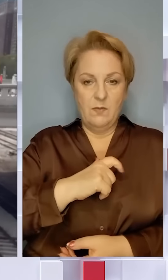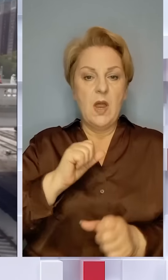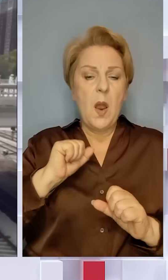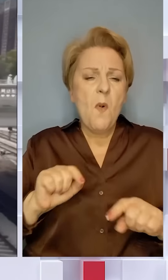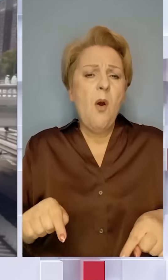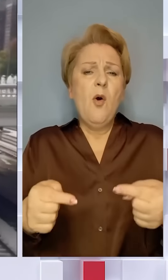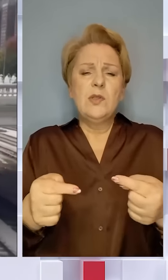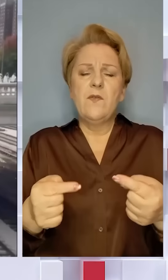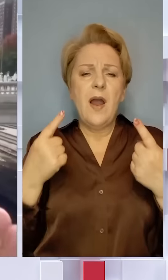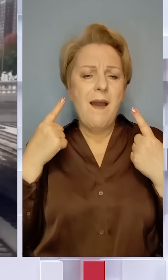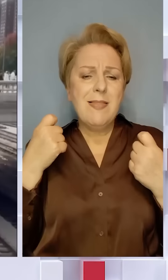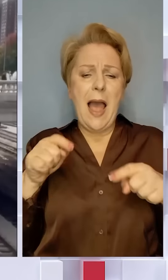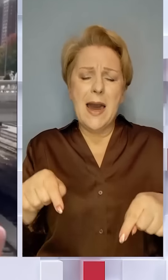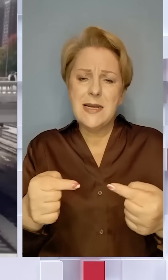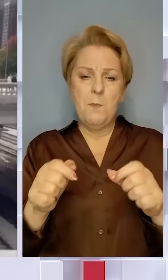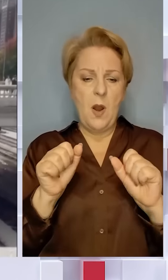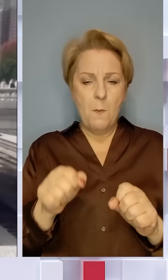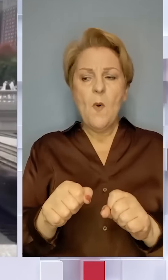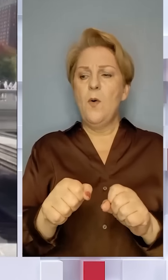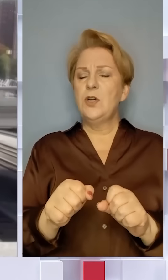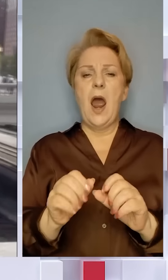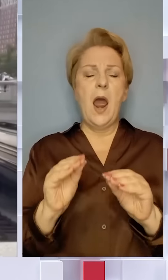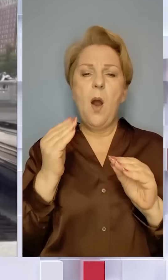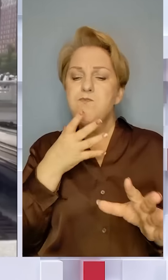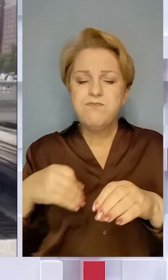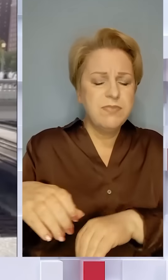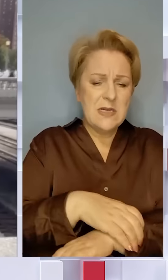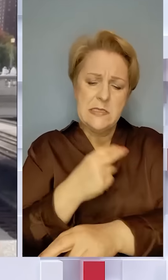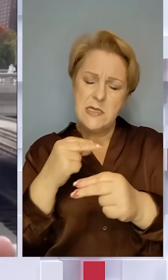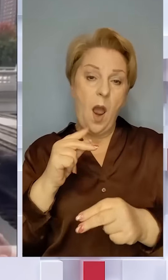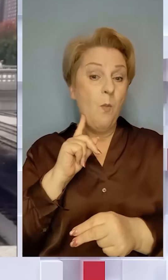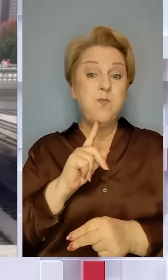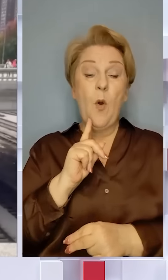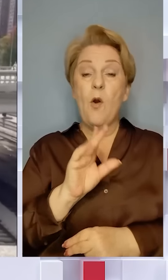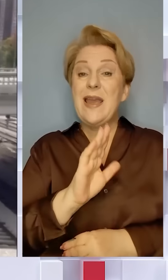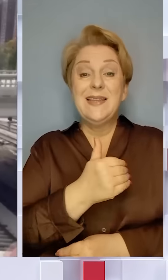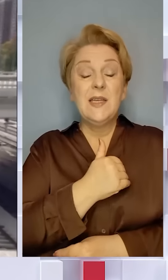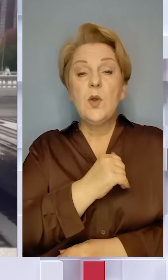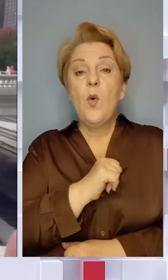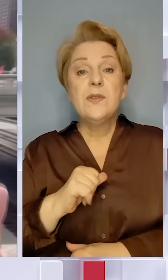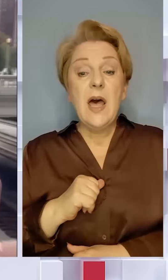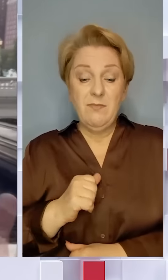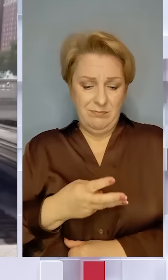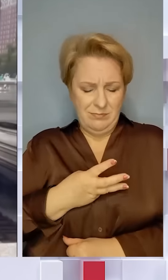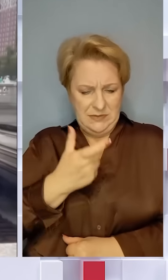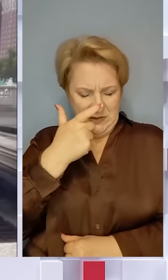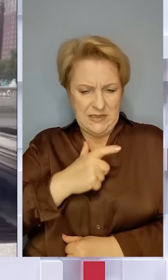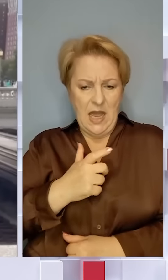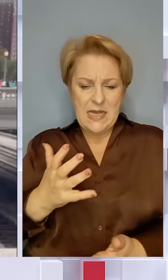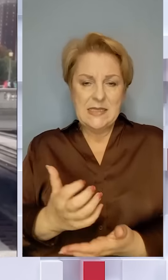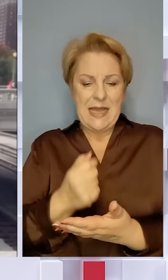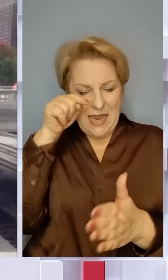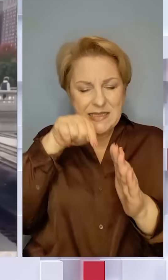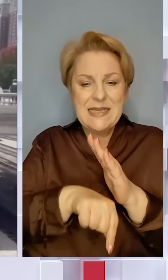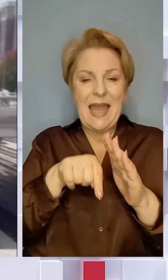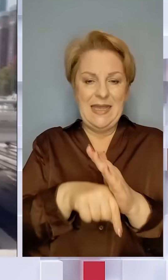створити класну реабілітацію, можна поставити якісні протези, але поки ви того не захочете, поки ви не знайдете сенс цього